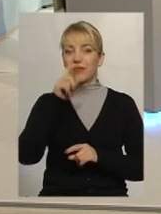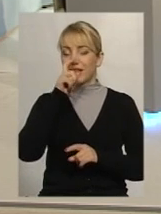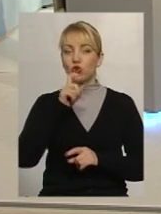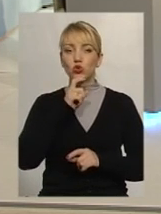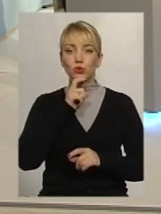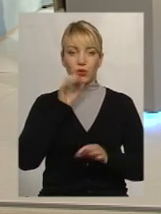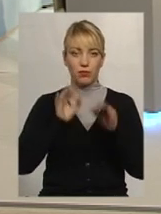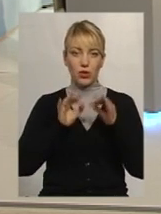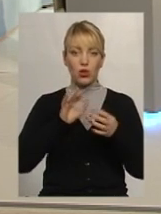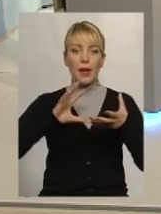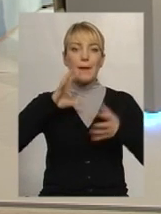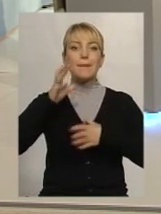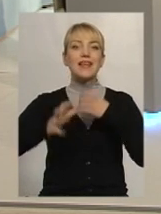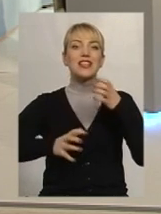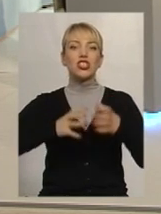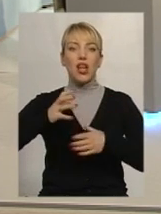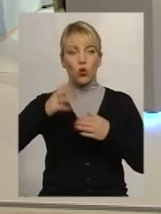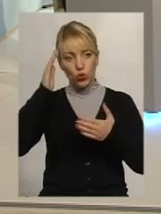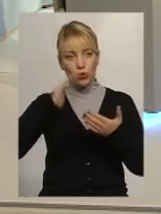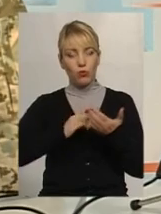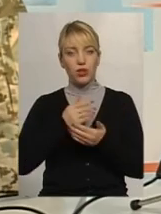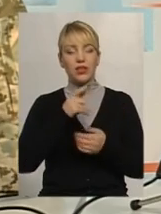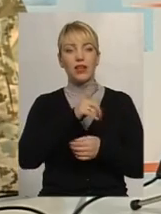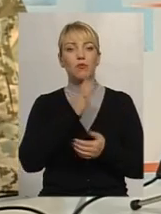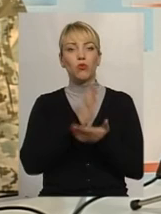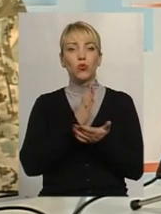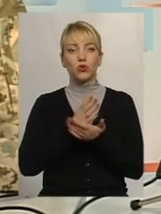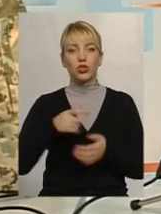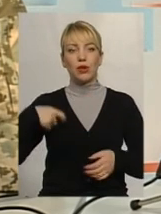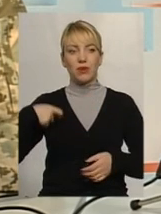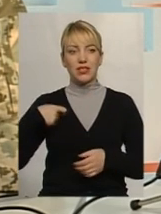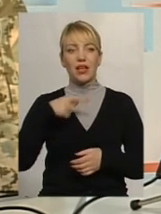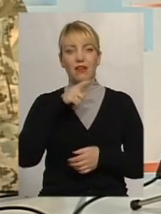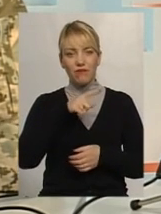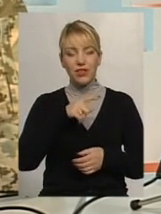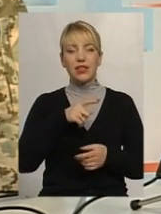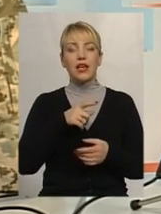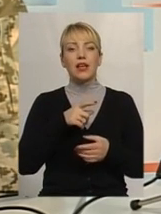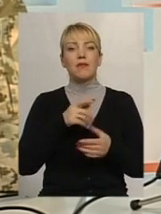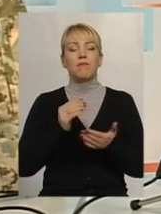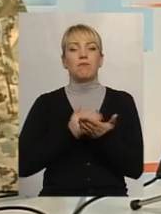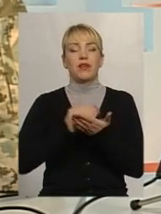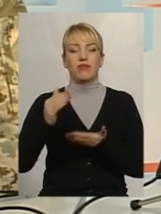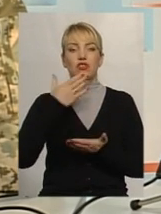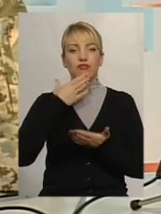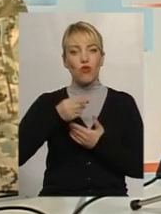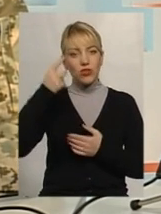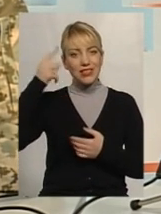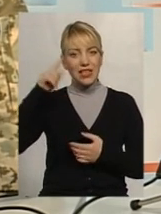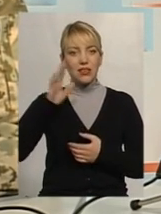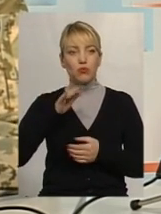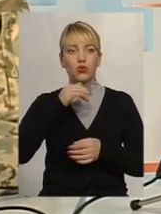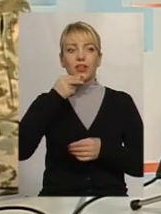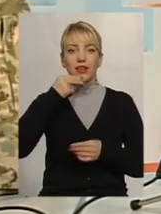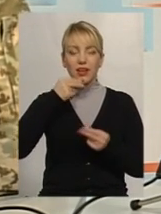міжнародної політики. Будучи президентом, я думаю, він підтягне ці знання і буде краще розбиратись